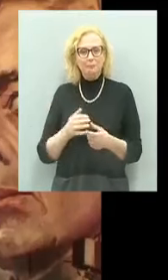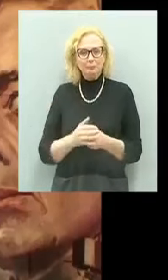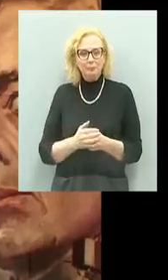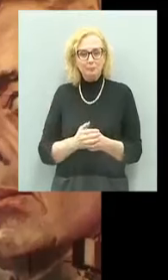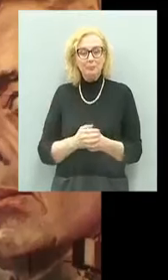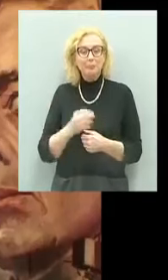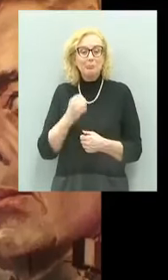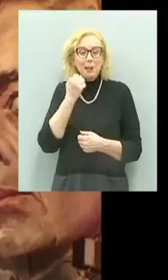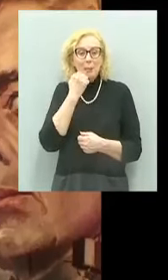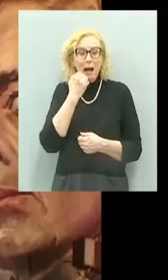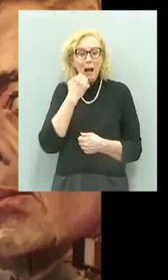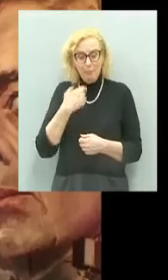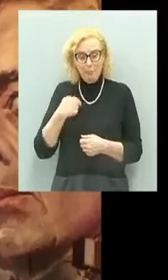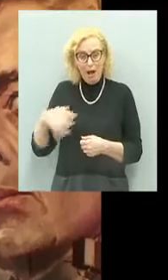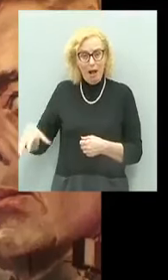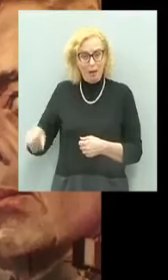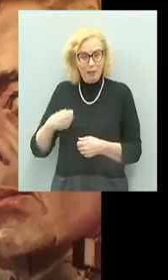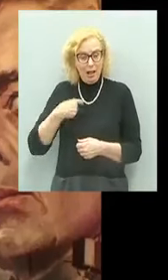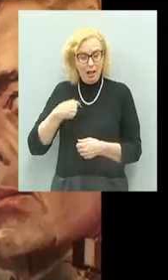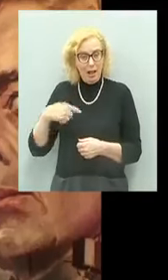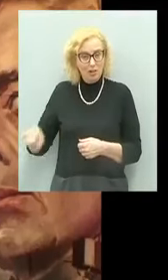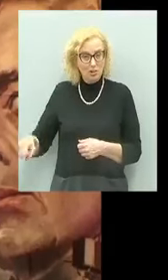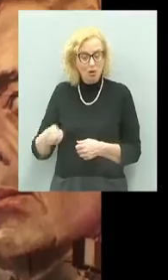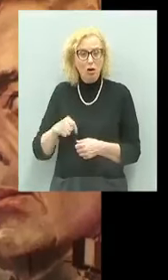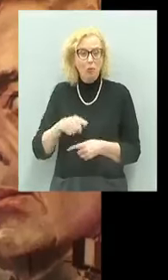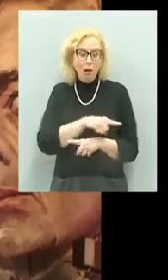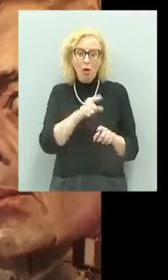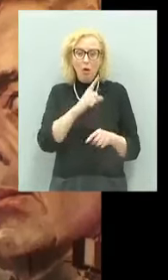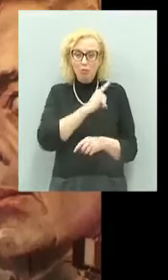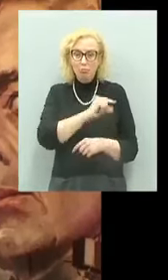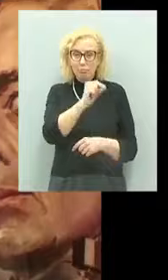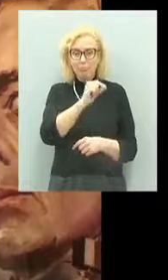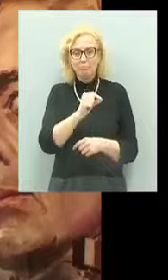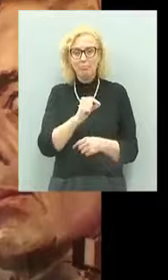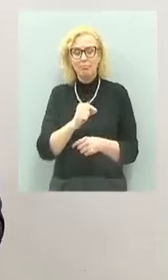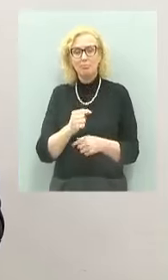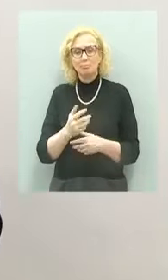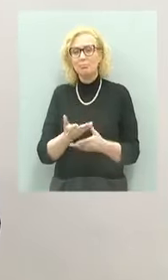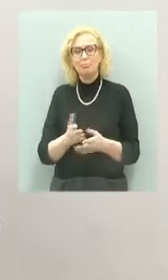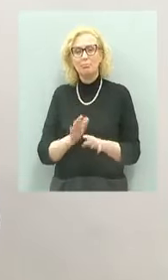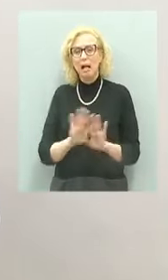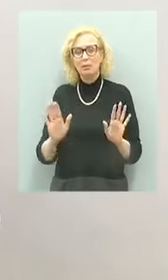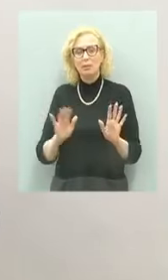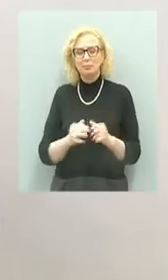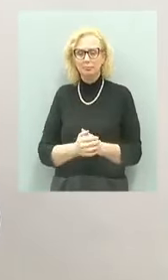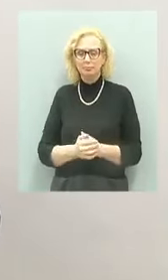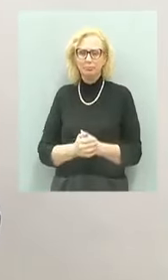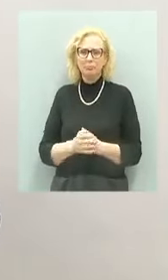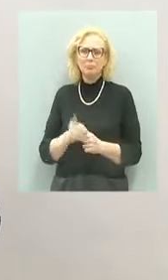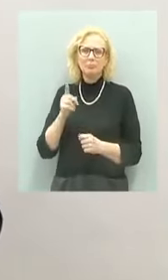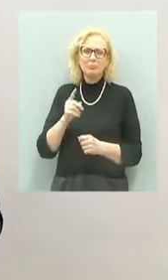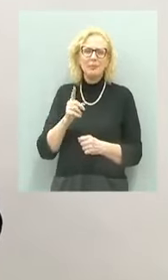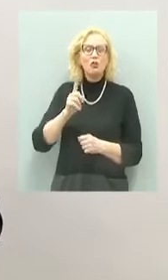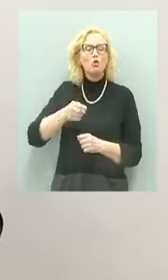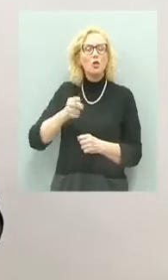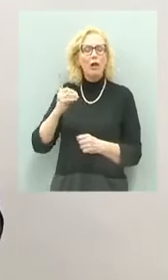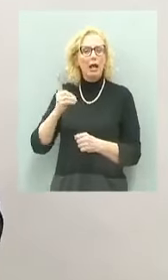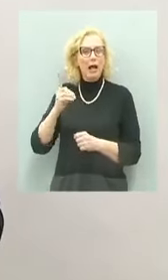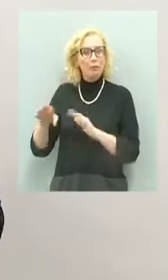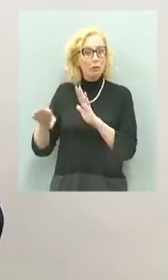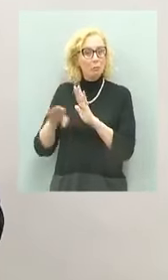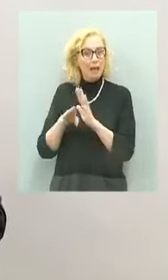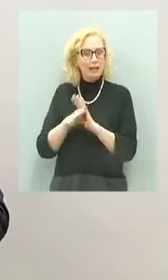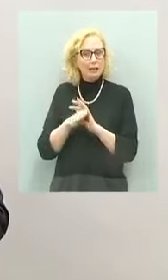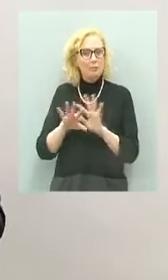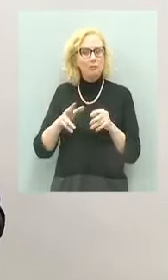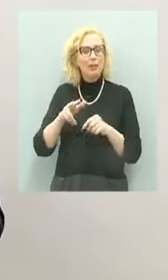mia madre mi ha preso e sono spariti nel buio, basta. La partenza dei Giuliano Dalmati coinvolge